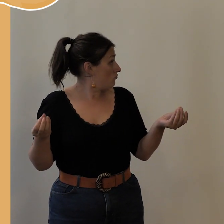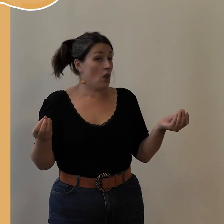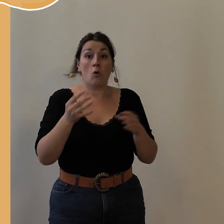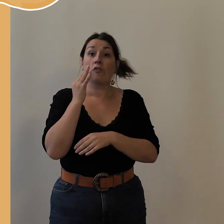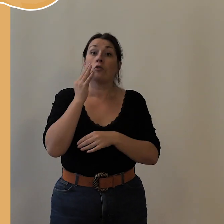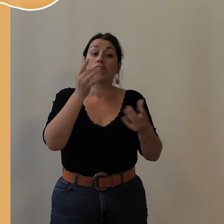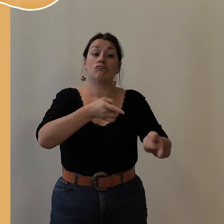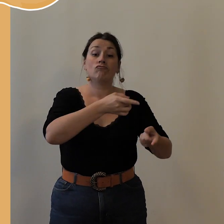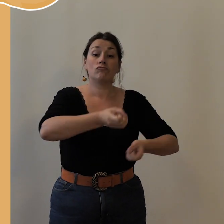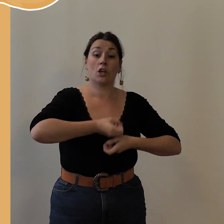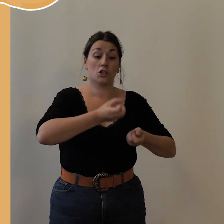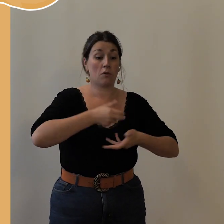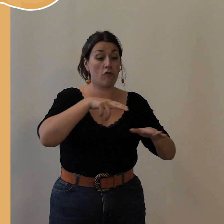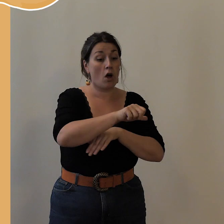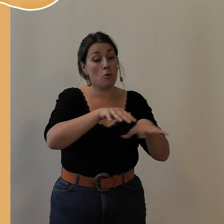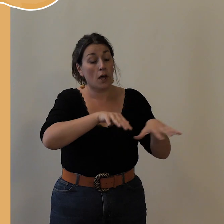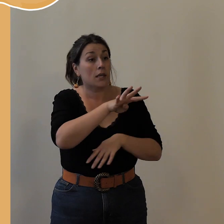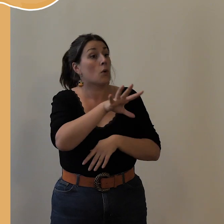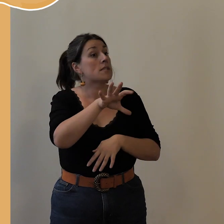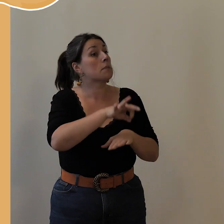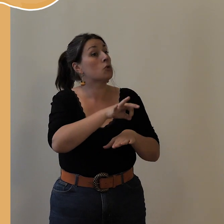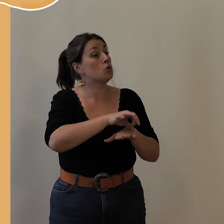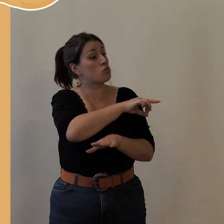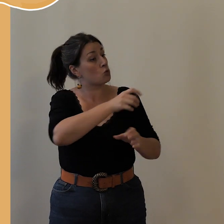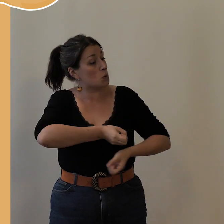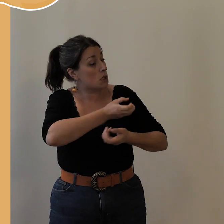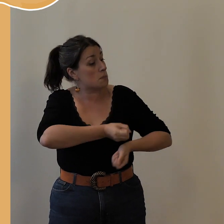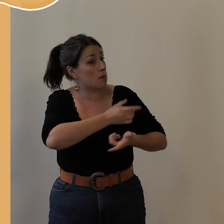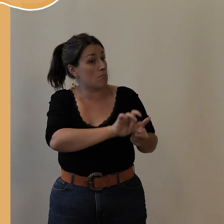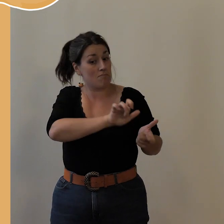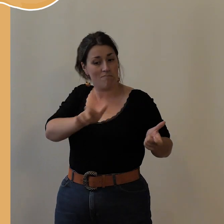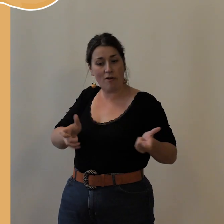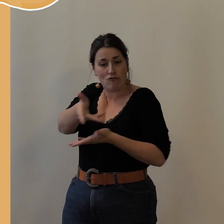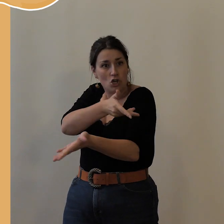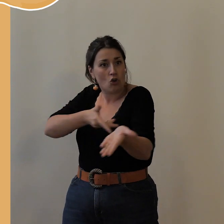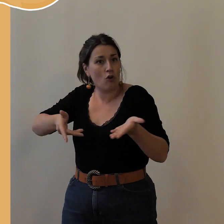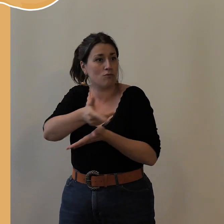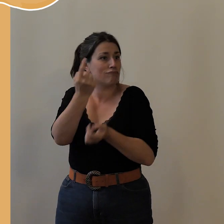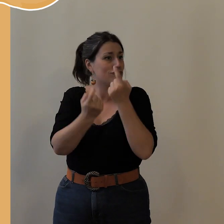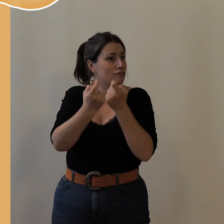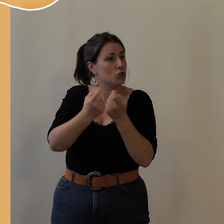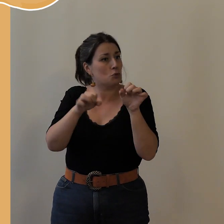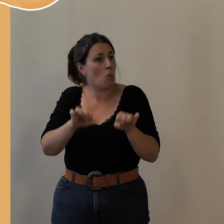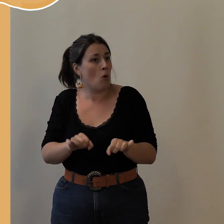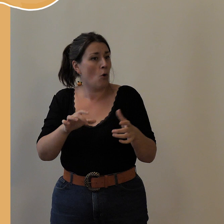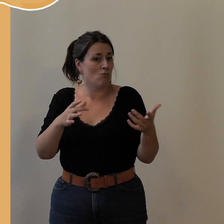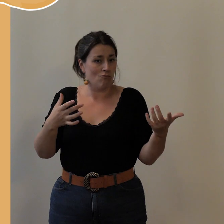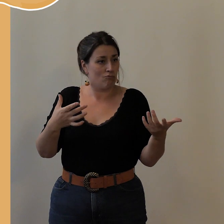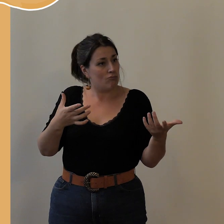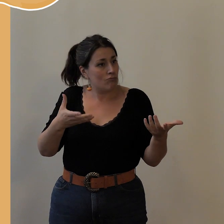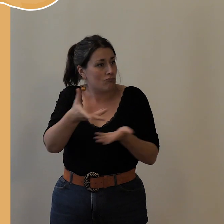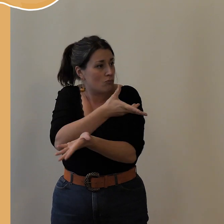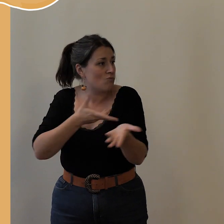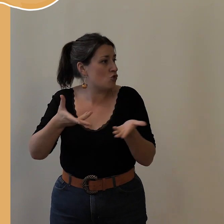conférence, 45 minutes à peu près. Et puis après, aucun problème pour qu'on puisse échanger sur le thème de la conférence.